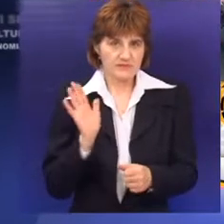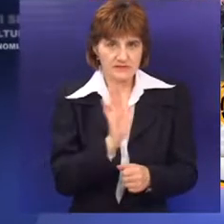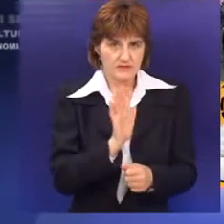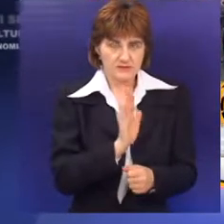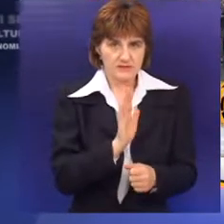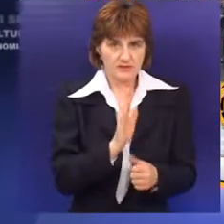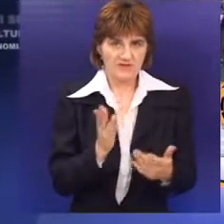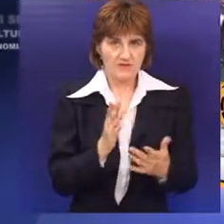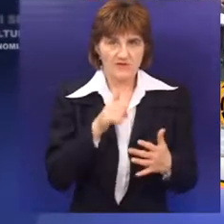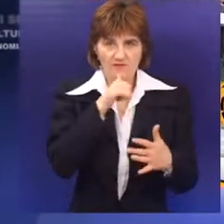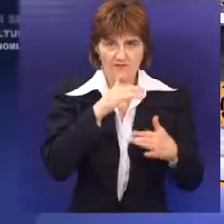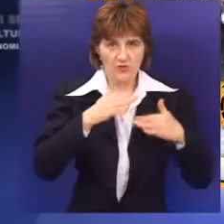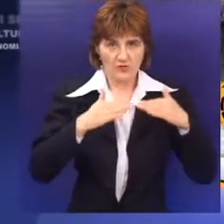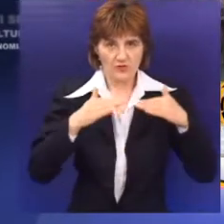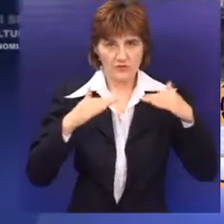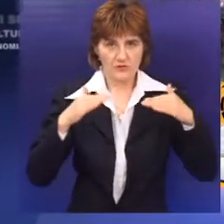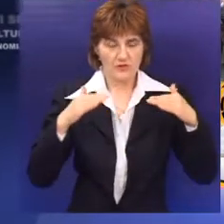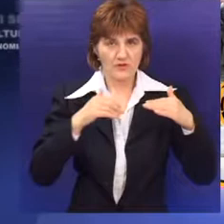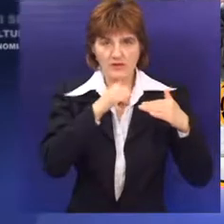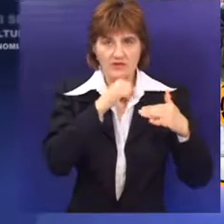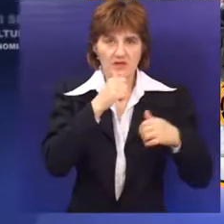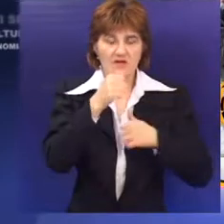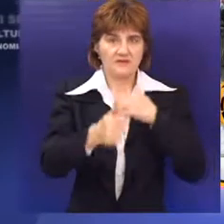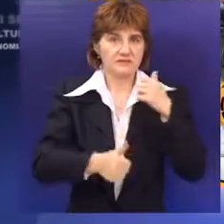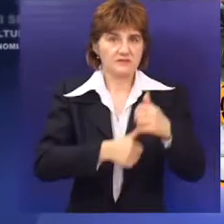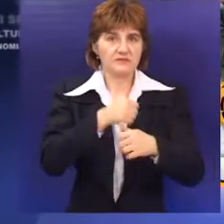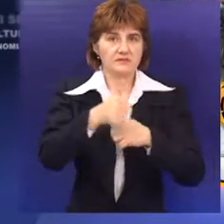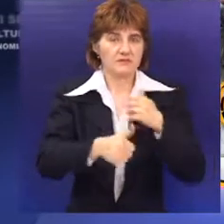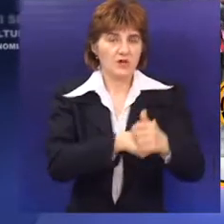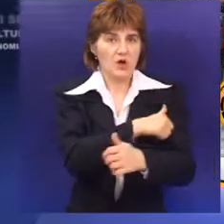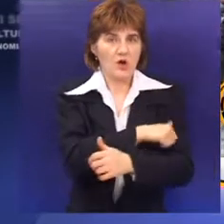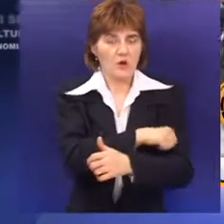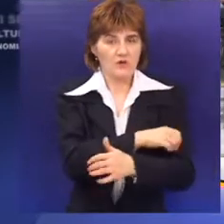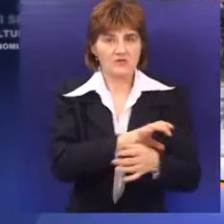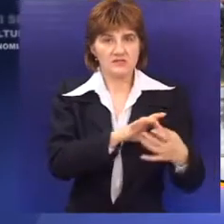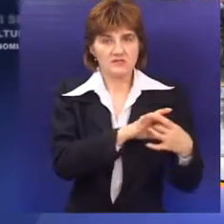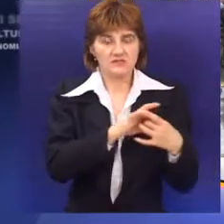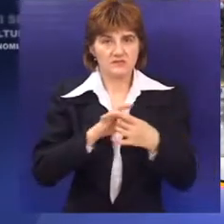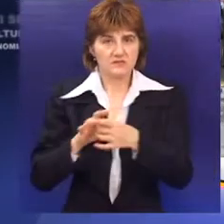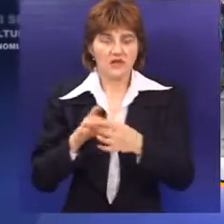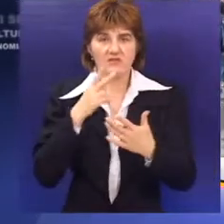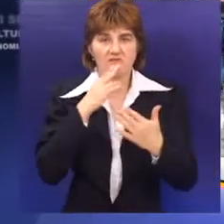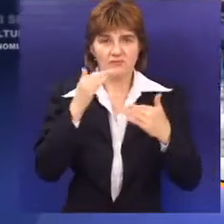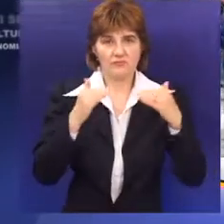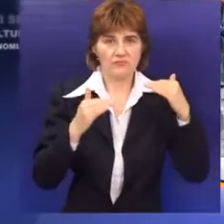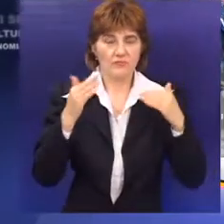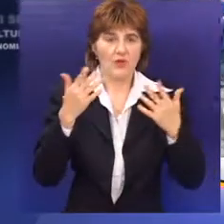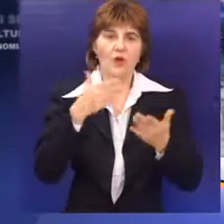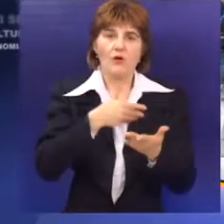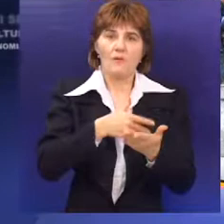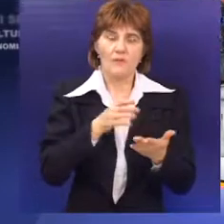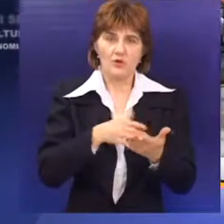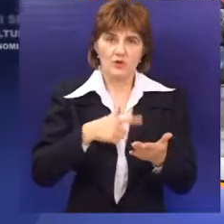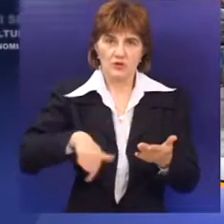Njegov statički nivou iz godine u godine zavisi od nivoa racionalnog gazdovanja i potrošnje vode.